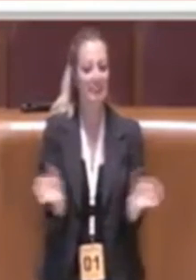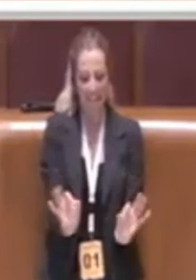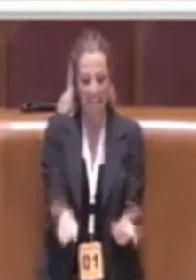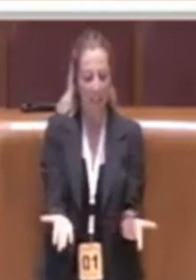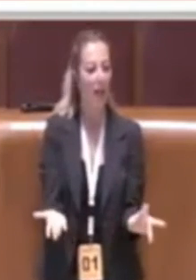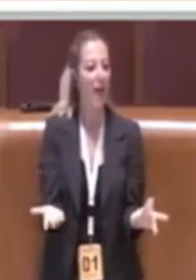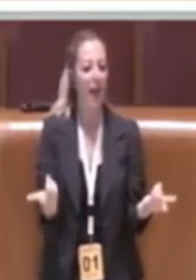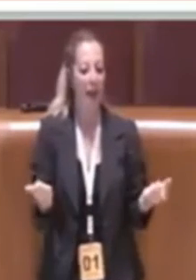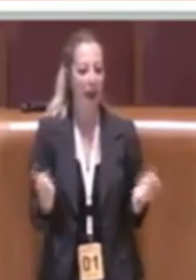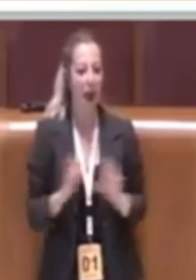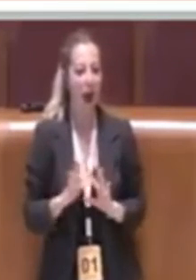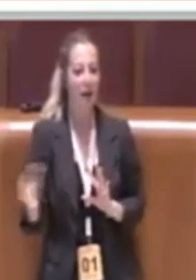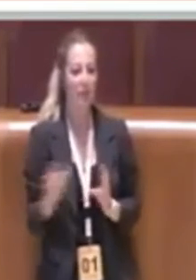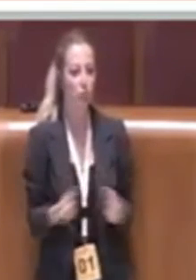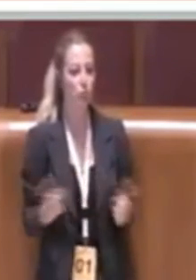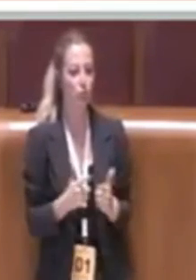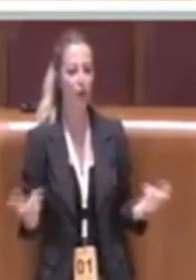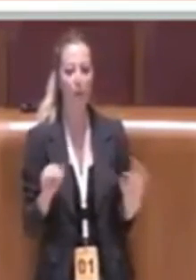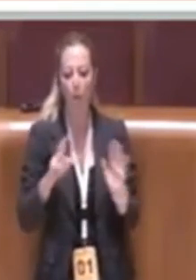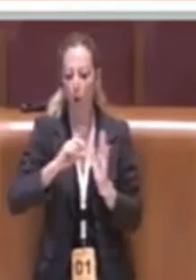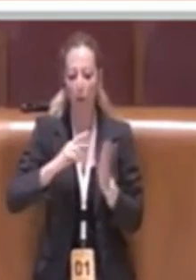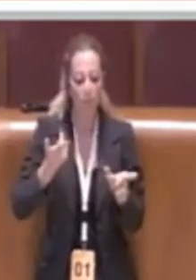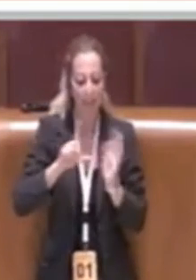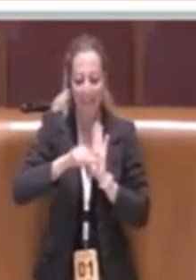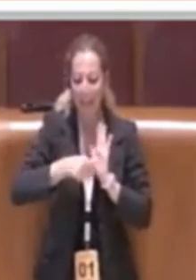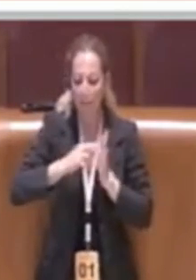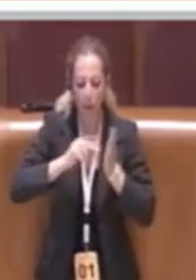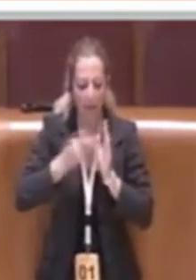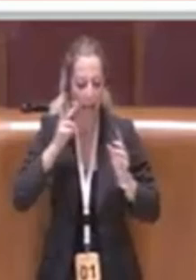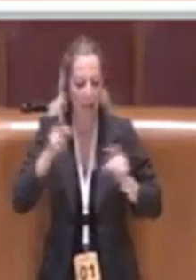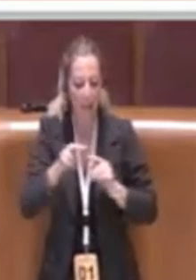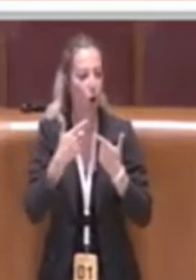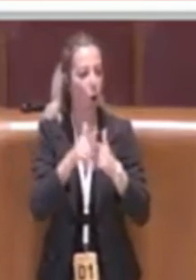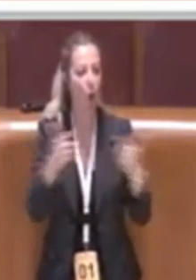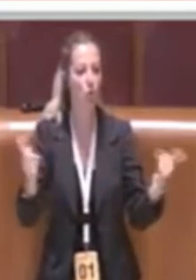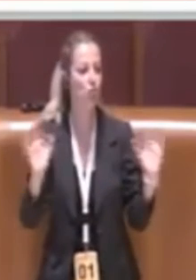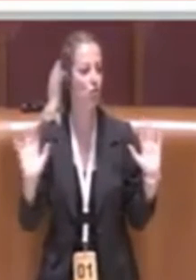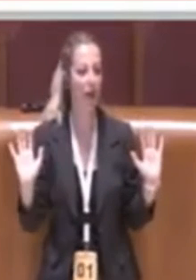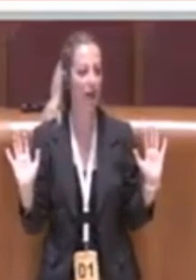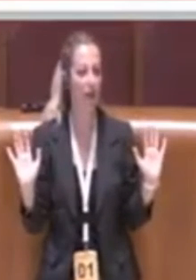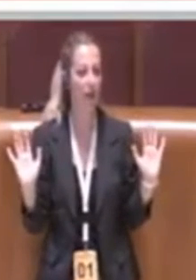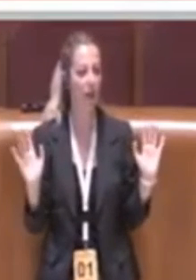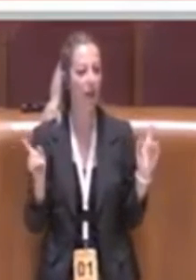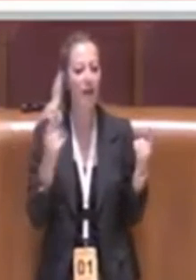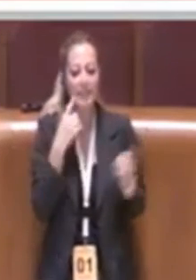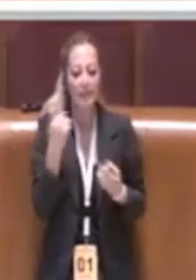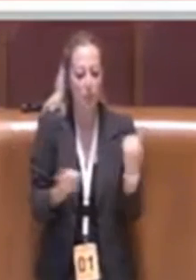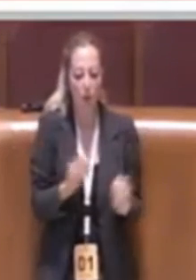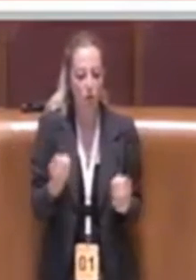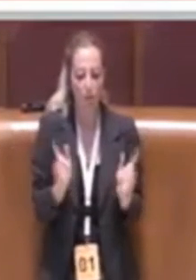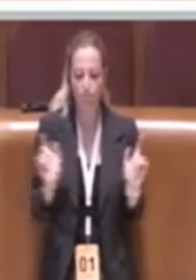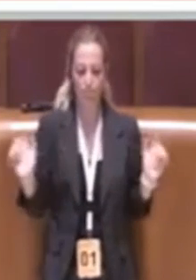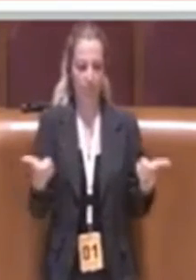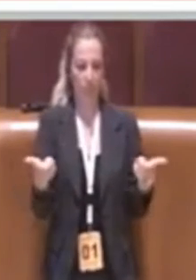ci sono proprio nei tempi tecnici, non ci sono assolutamente le condizioni.